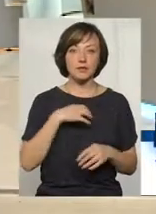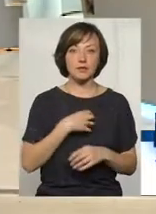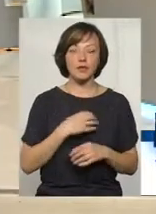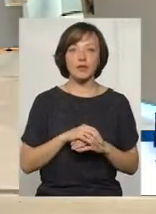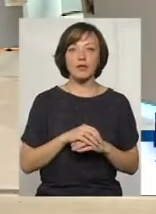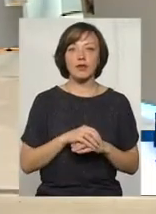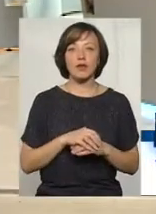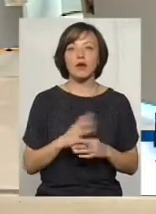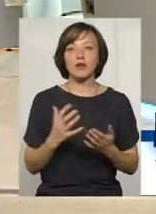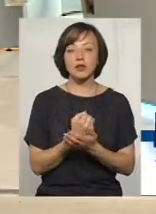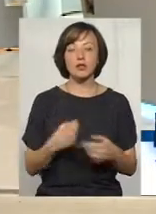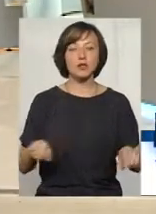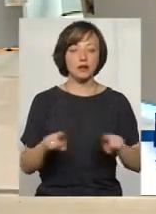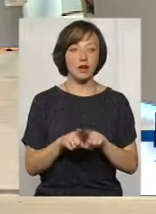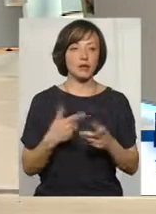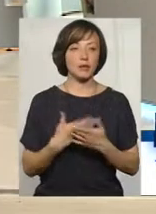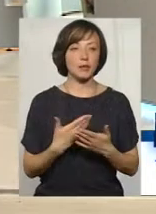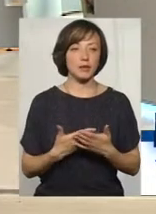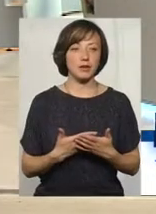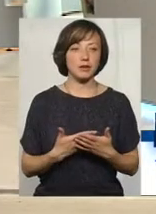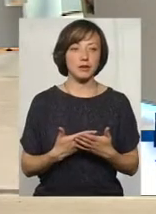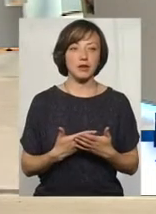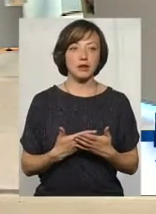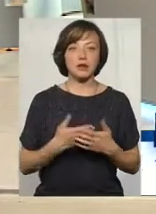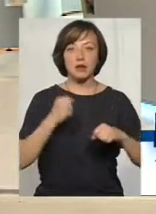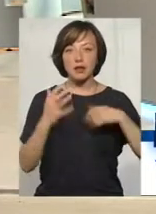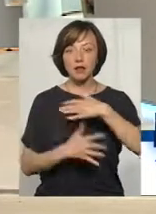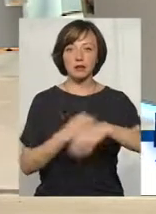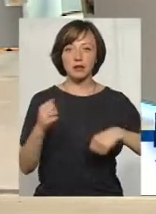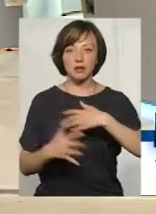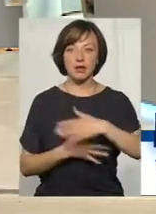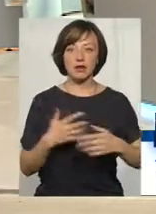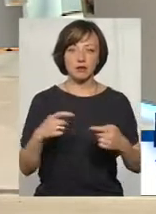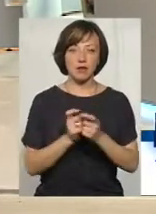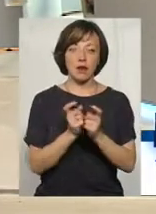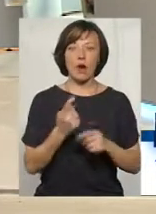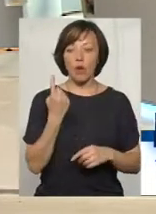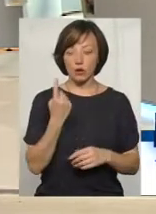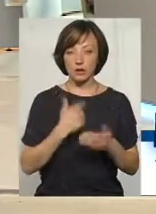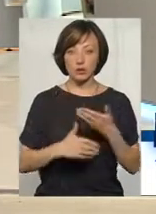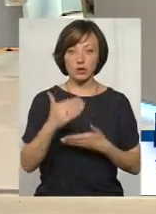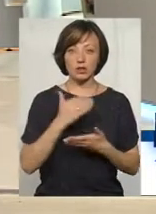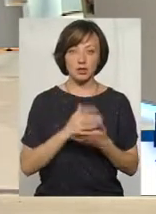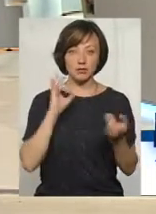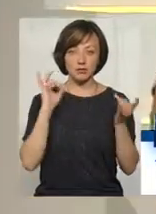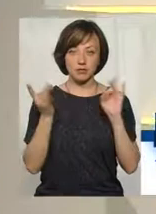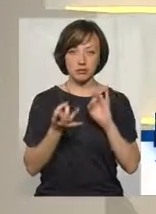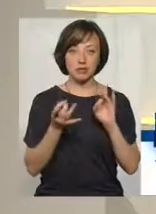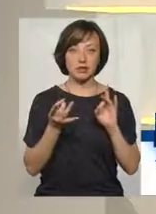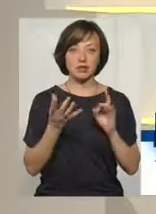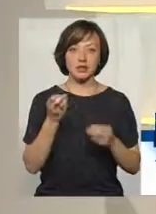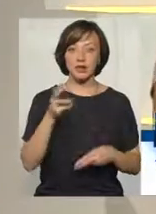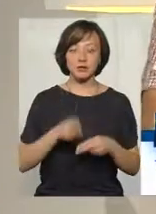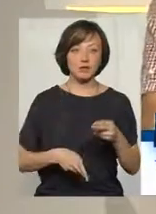перепрошую, вийшло так в сфері культури, так, скандал за скандалом. Один з останніх, який ще не має